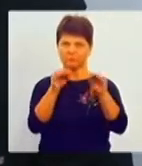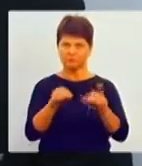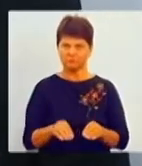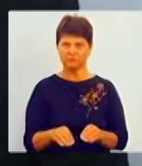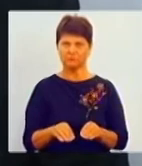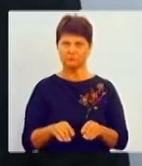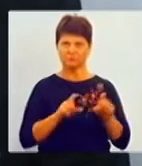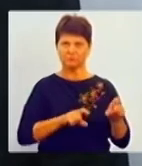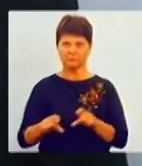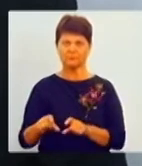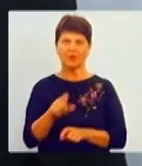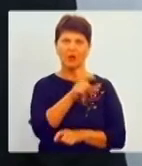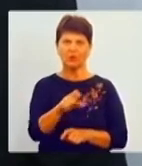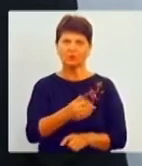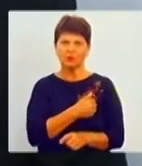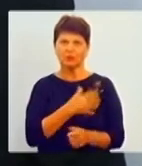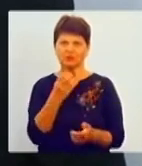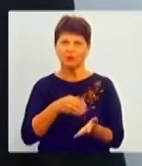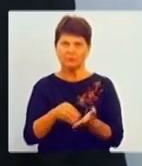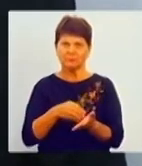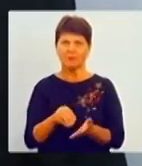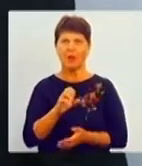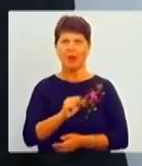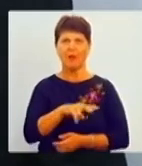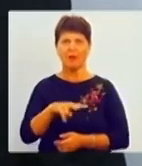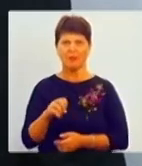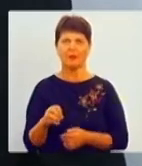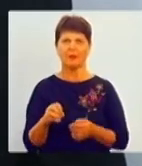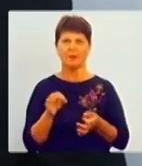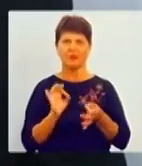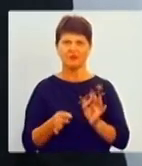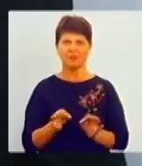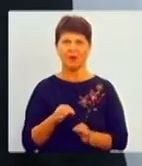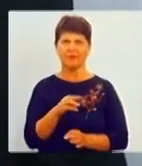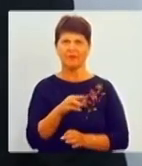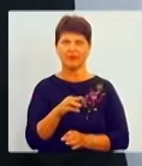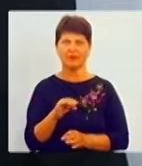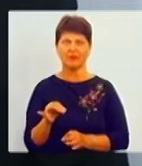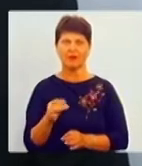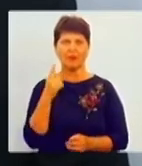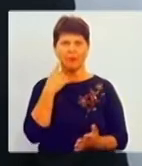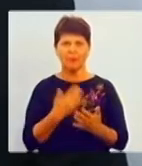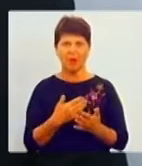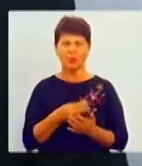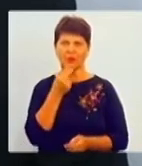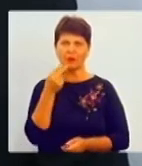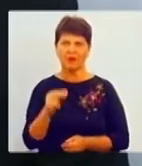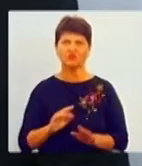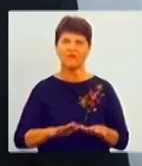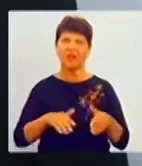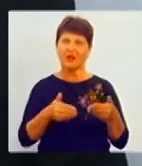мали люди докуповувати рейси, але насправді, мабуть, кращий варіант